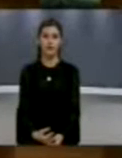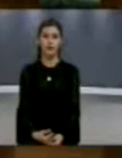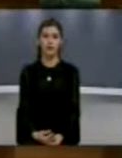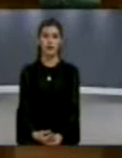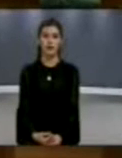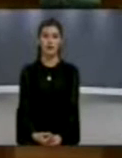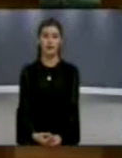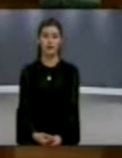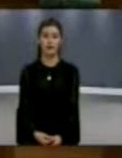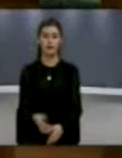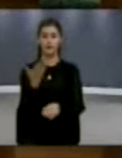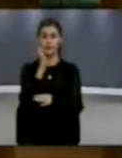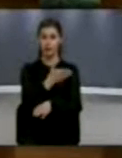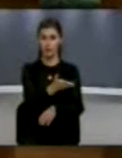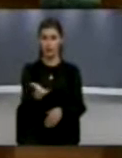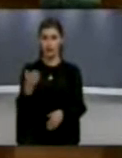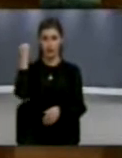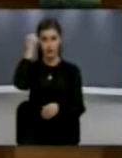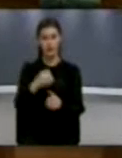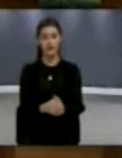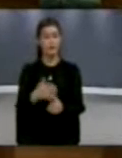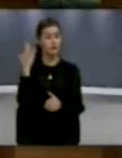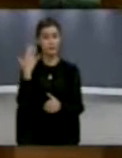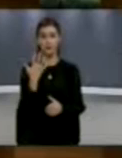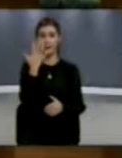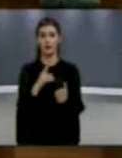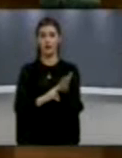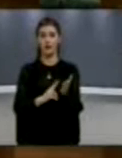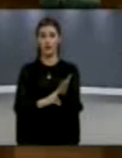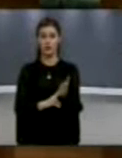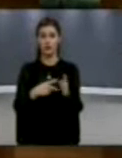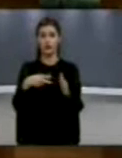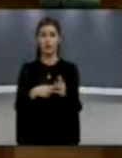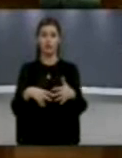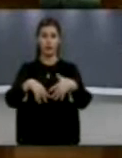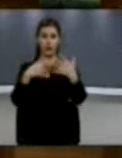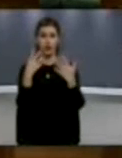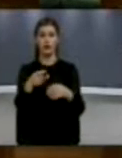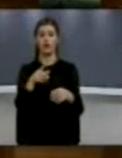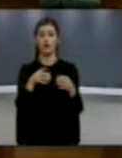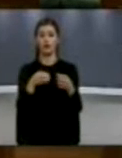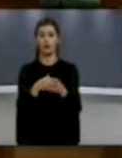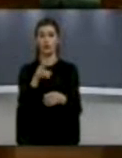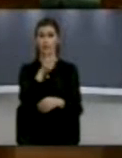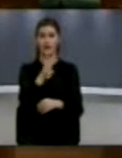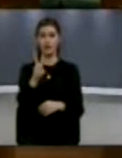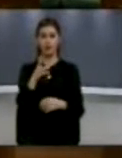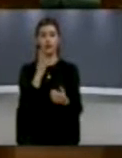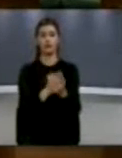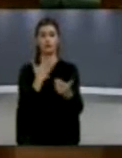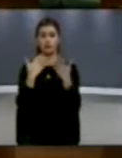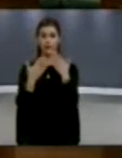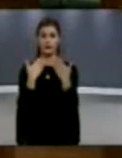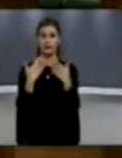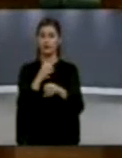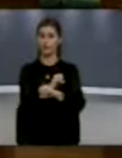Deputet të Kovendit Kosovës, qyshme 5 nëntor të vitit 2009, lëvizia vetë vendosje e pat mbajtur një konferens